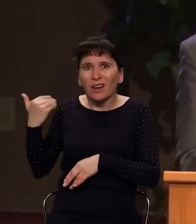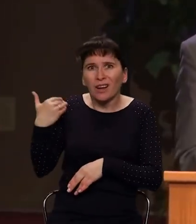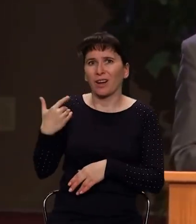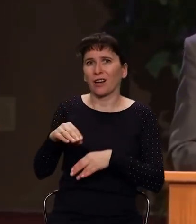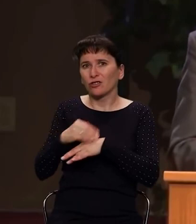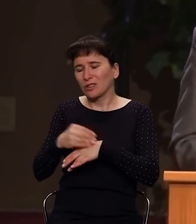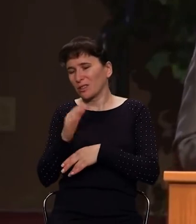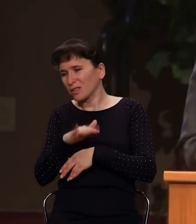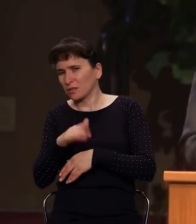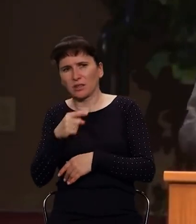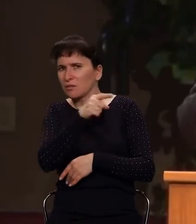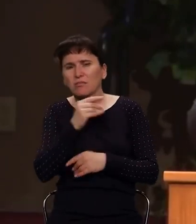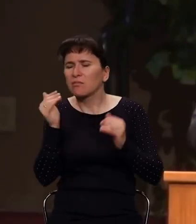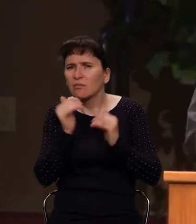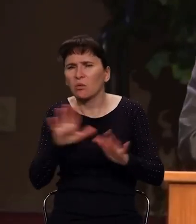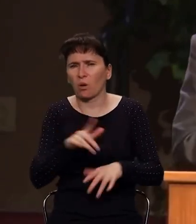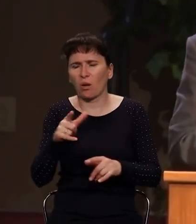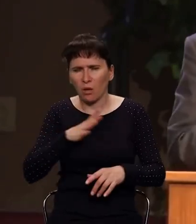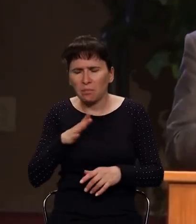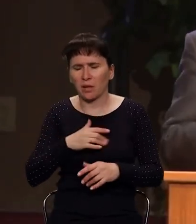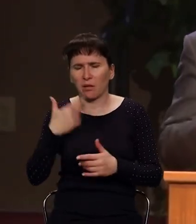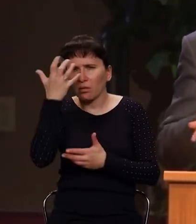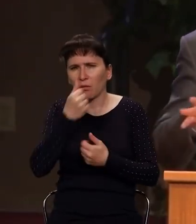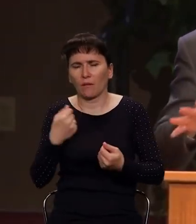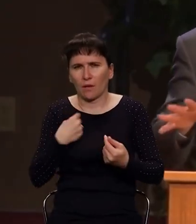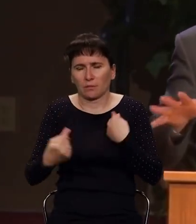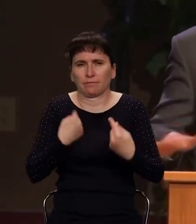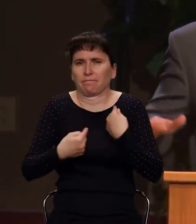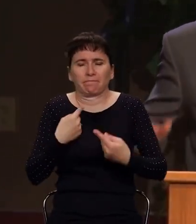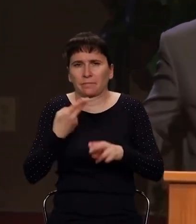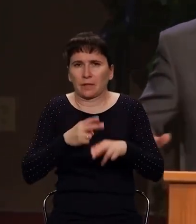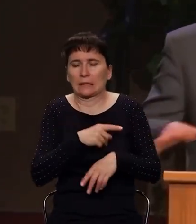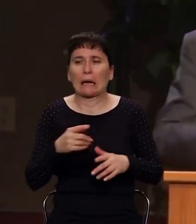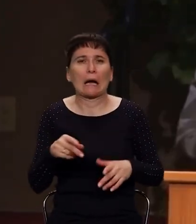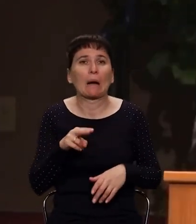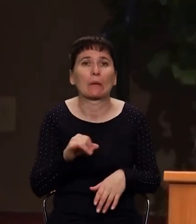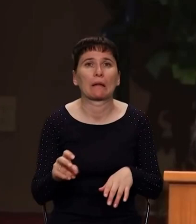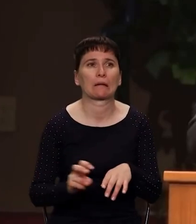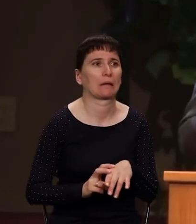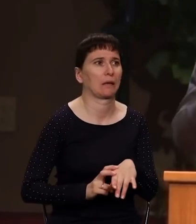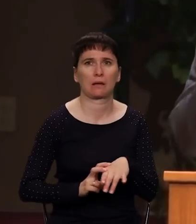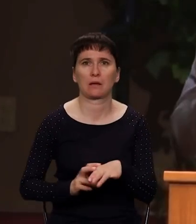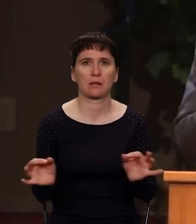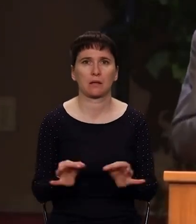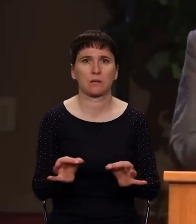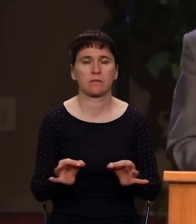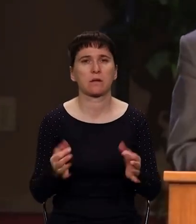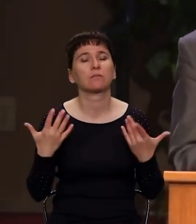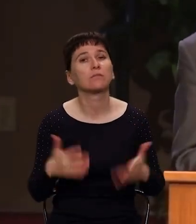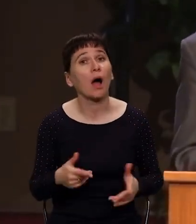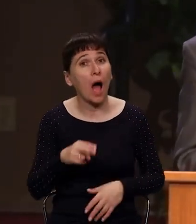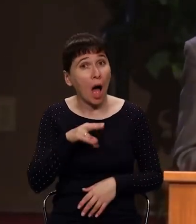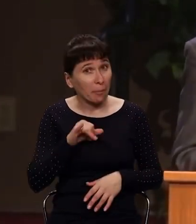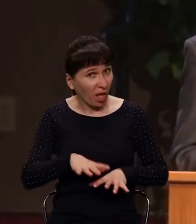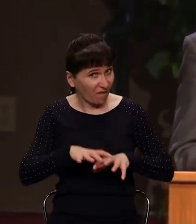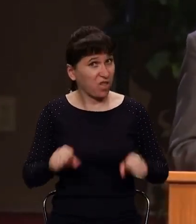делай праведнику всему, потому что я многое пострадала за него. И Пилат сдал позиции. Будучи человеком, который